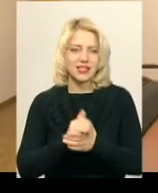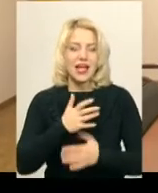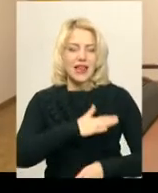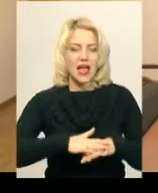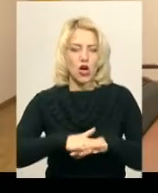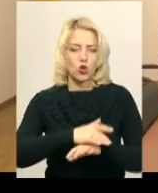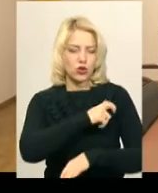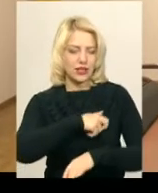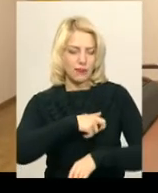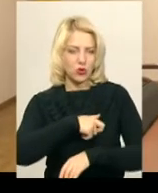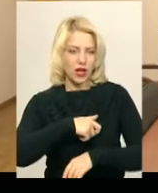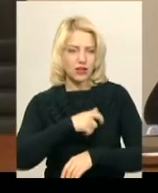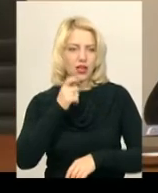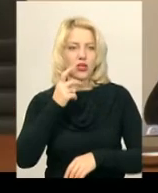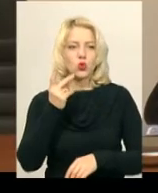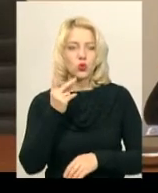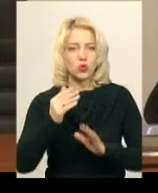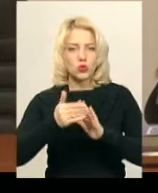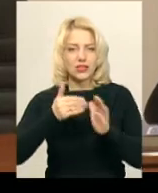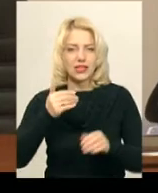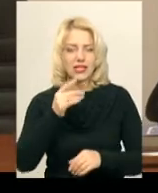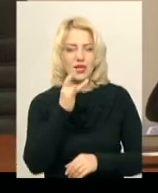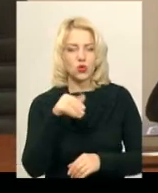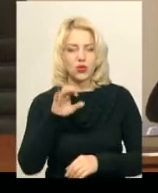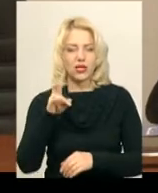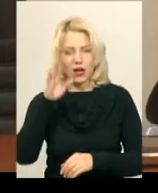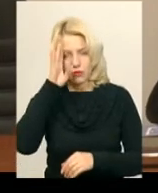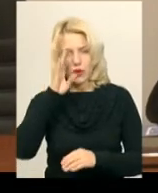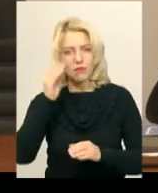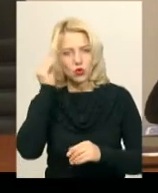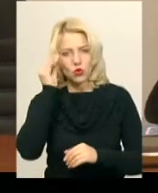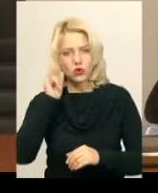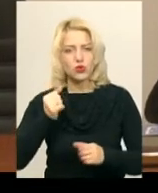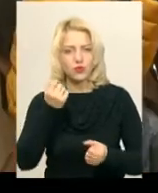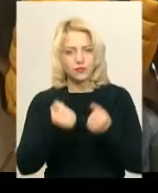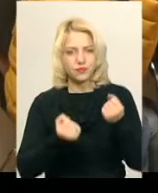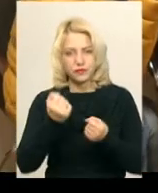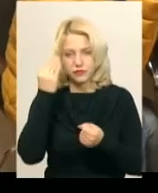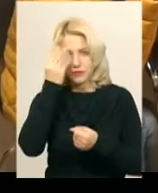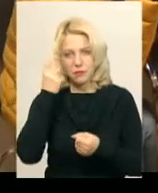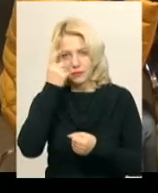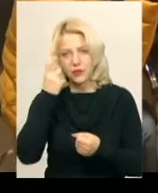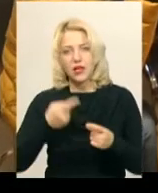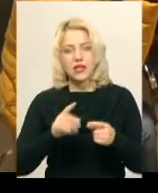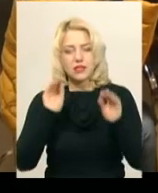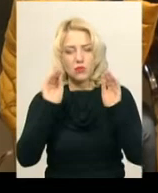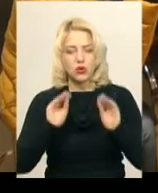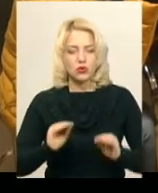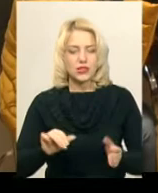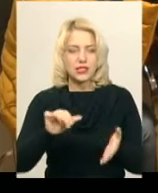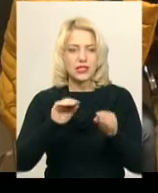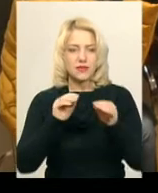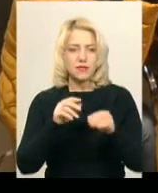скликання Івана Рудика. Його підозрюють у керуванні автомобілем у стані алкогольного сп'яніння. За протоколом, складеним представниками